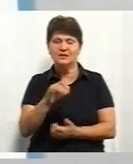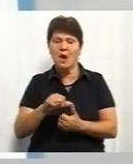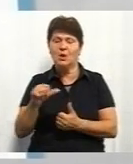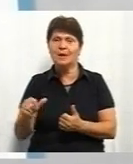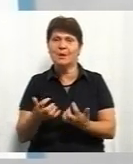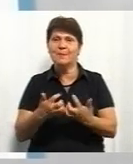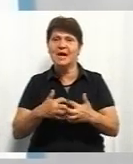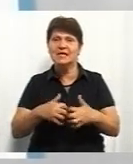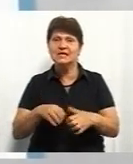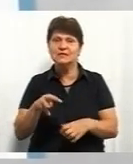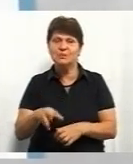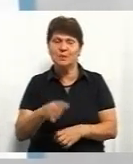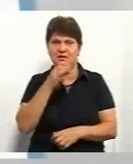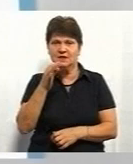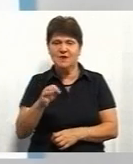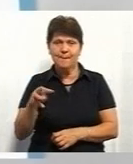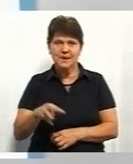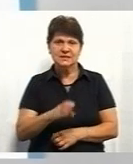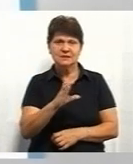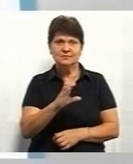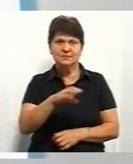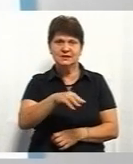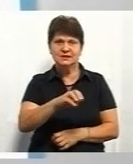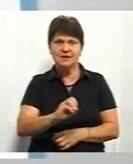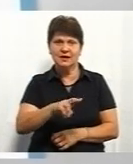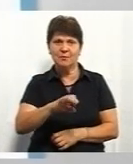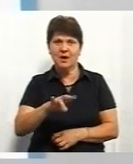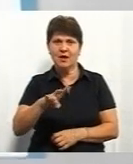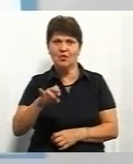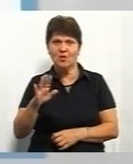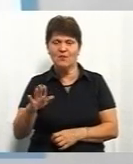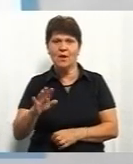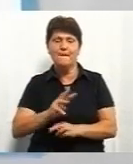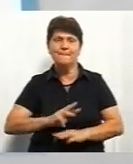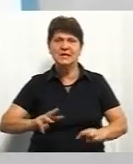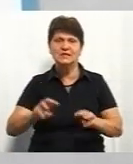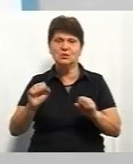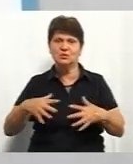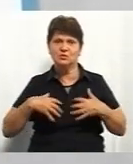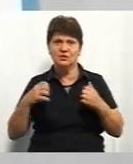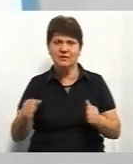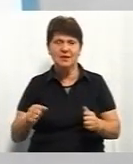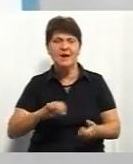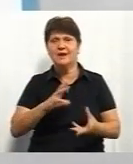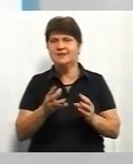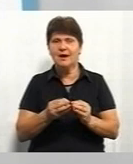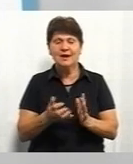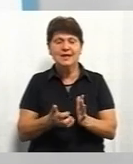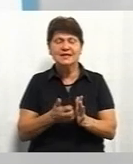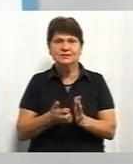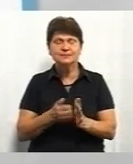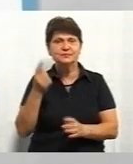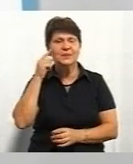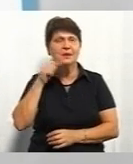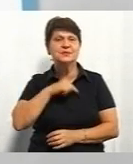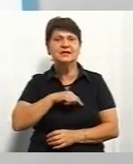механізмом, зазначив Максим Степанов, Міністер охорони здоров'я України. за його словами, наразі загальне недофінансування психіатричної